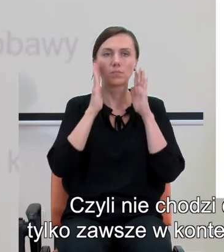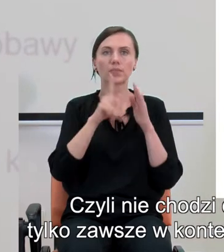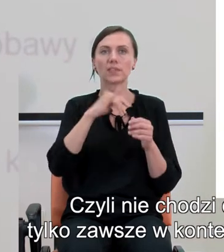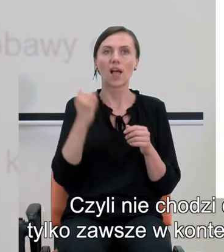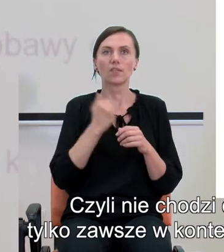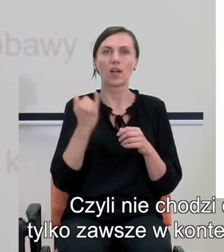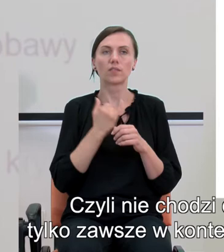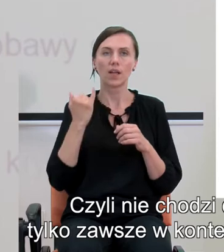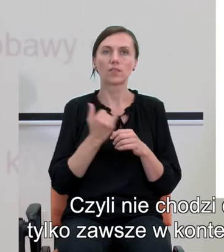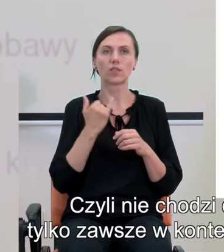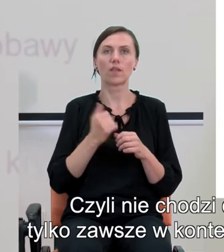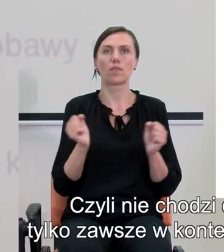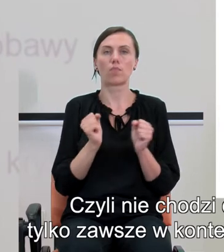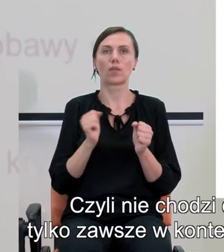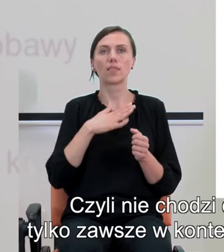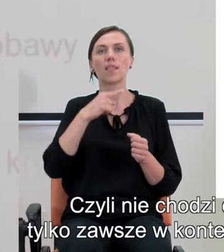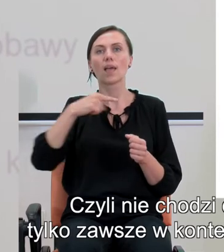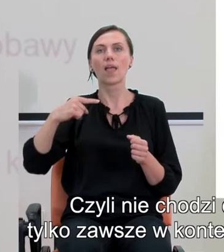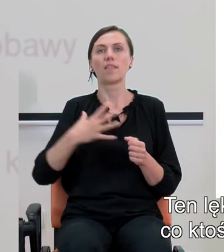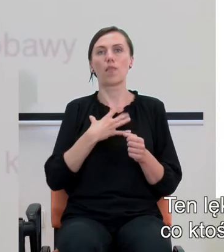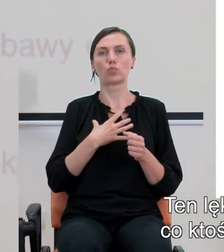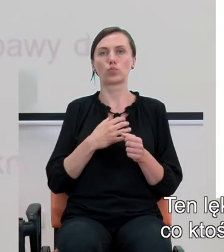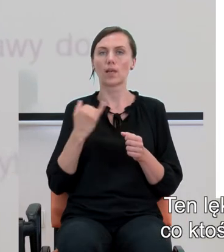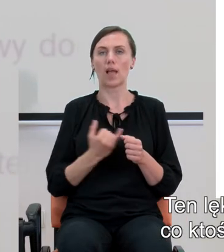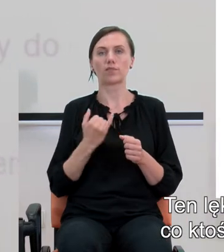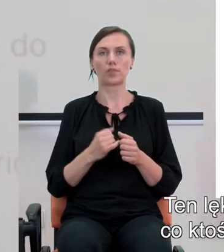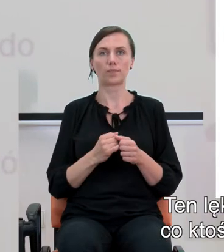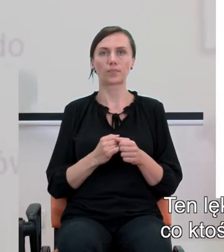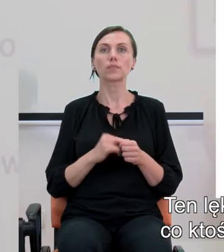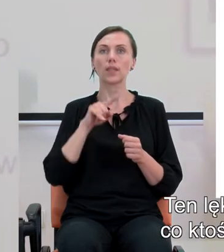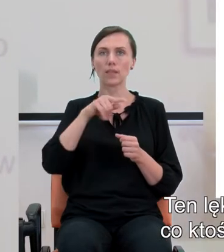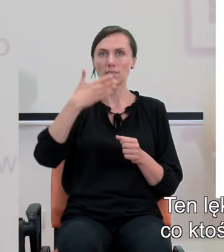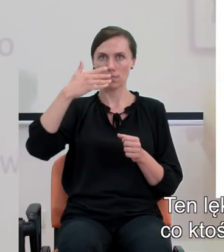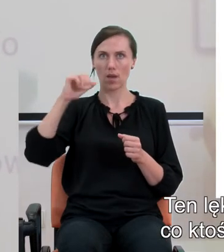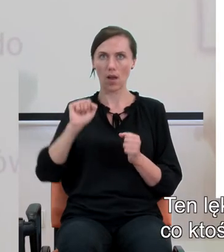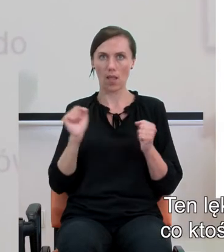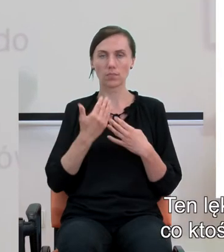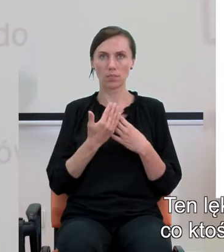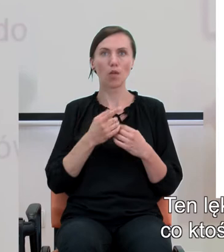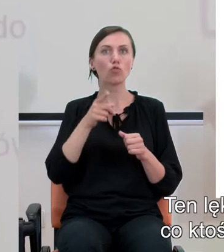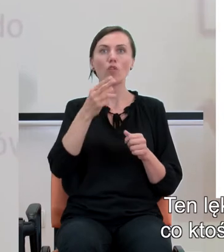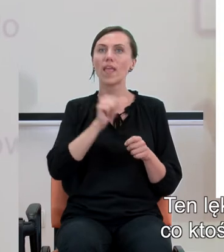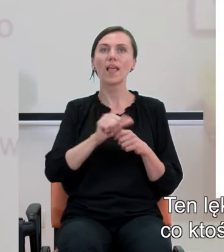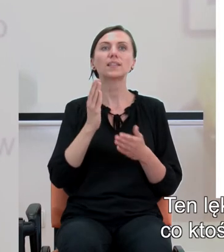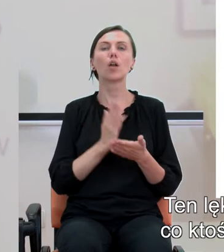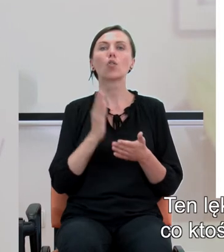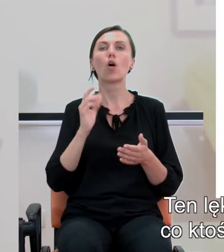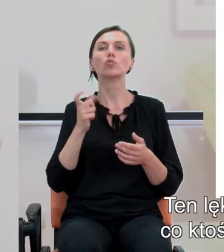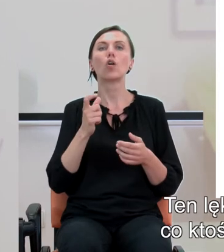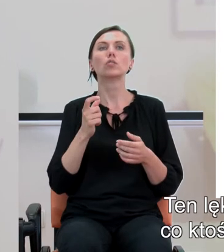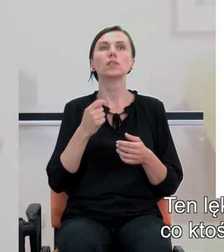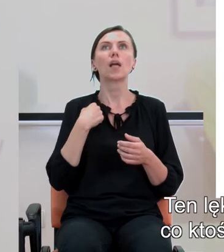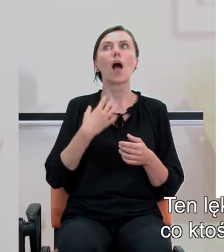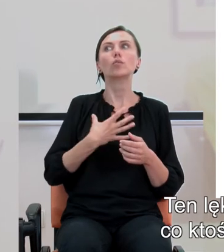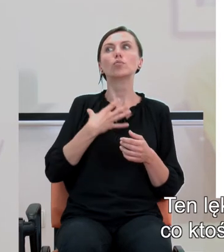negatywne uczucia. Ten lęk przed matematyką to nie jest tylko coś, co ktoś